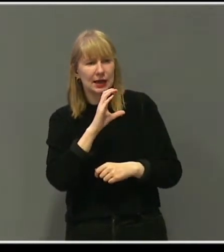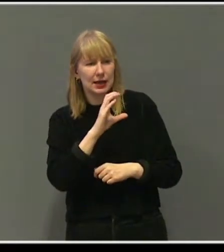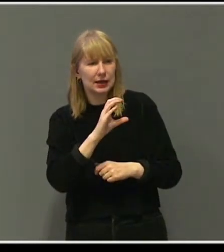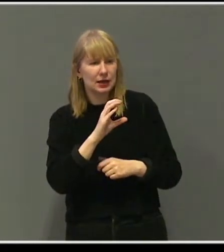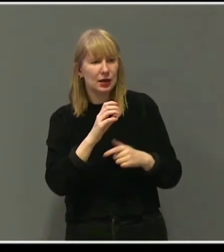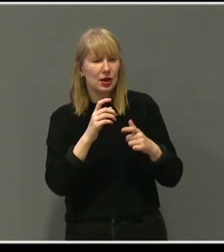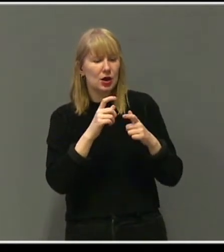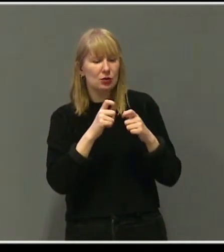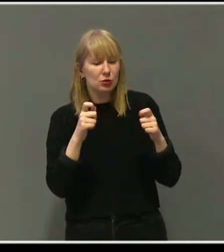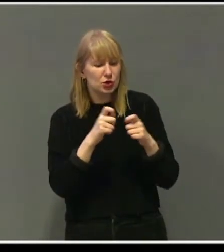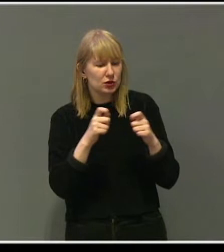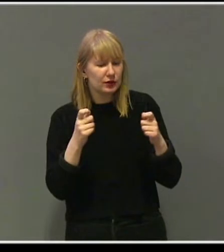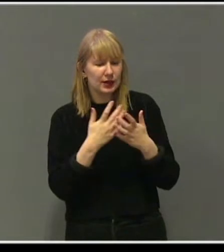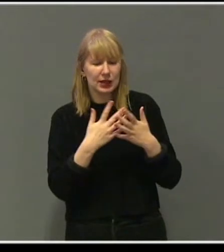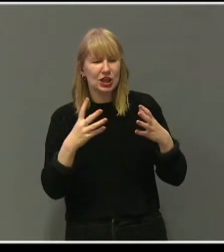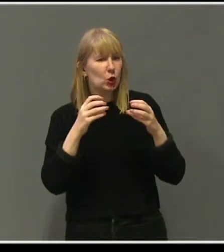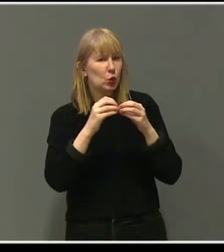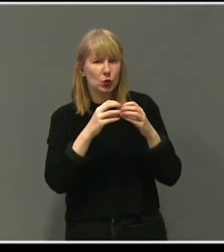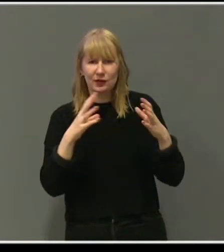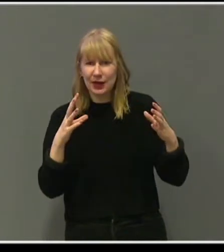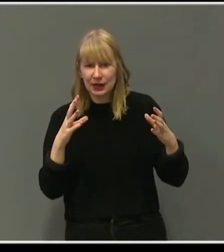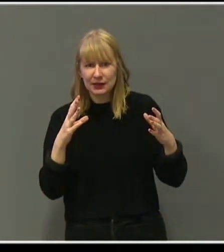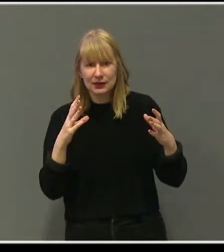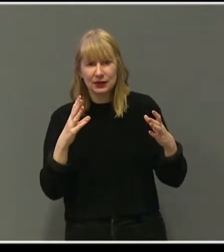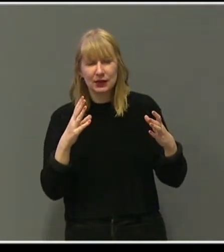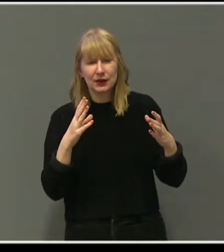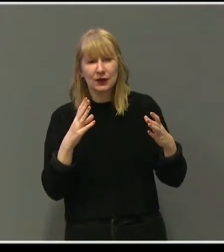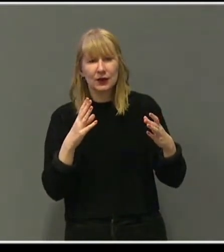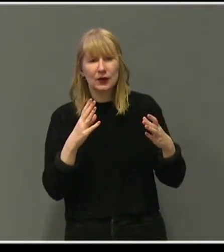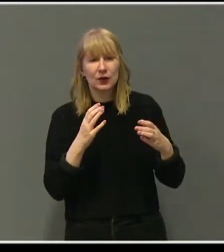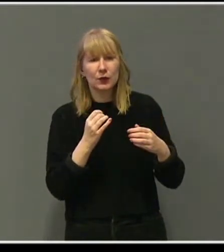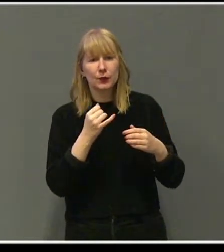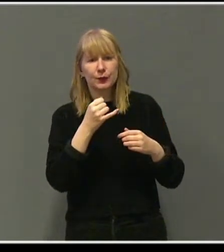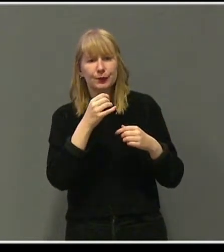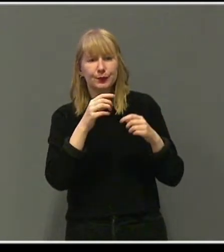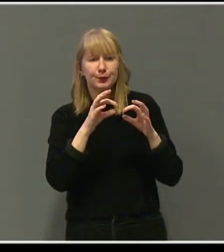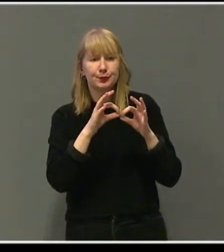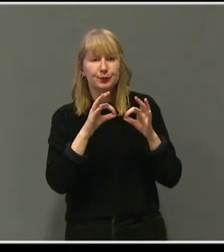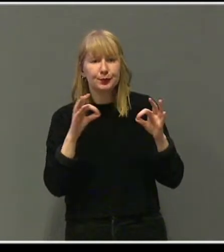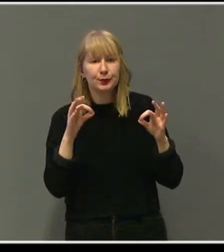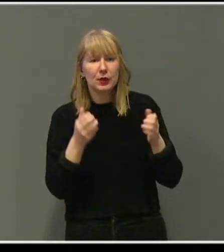Musklene utvikler seg ikke. De blir tynne og svake.